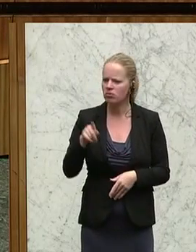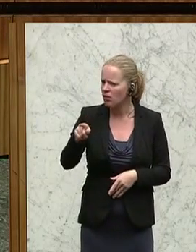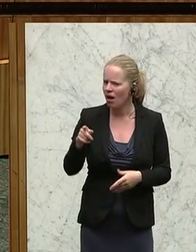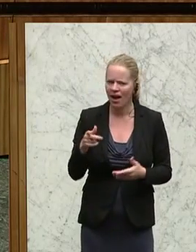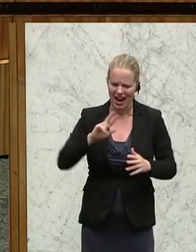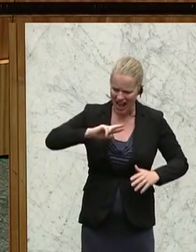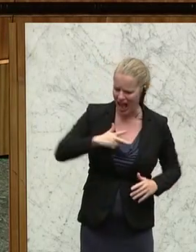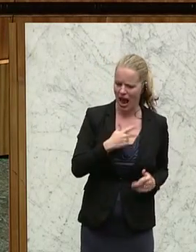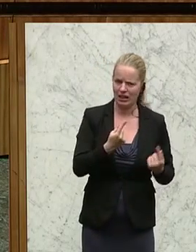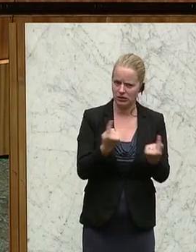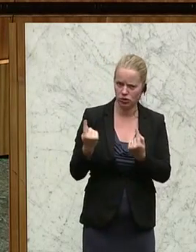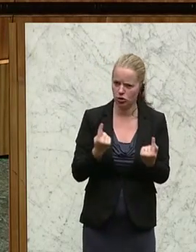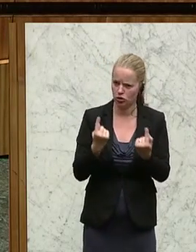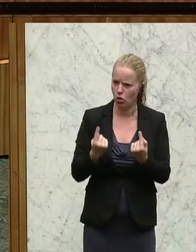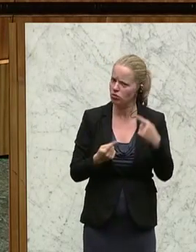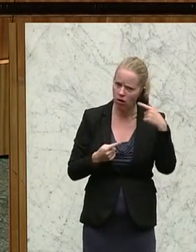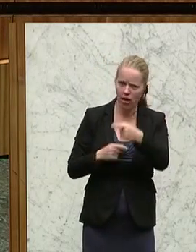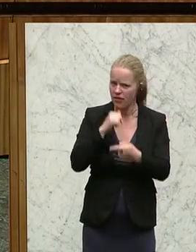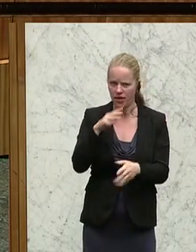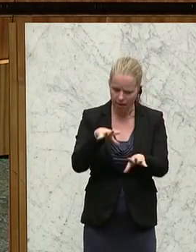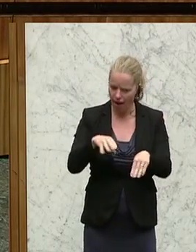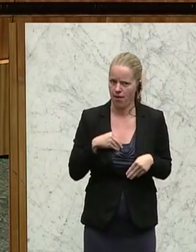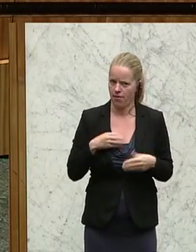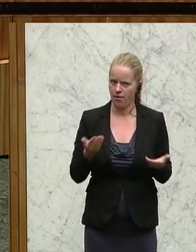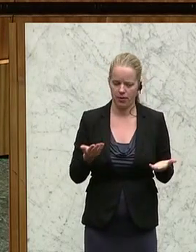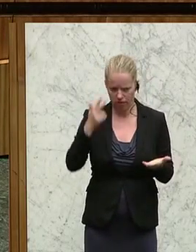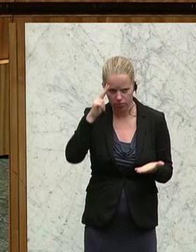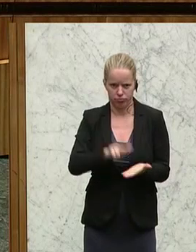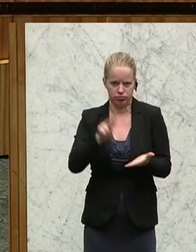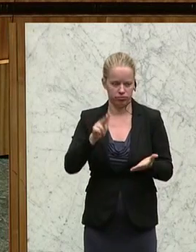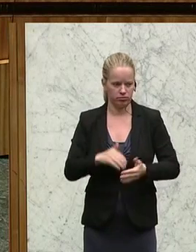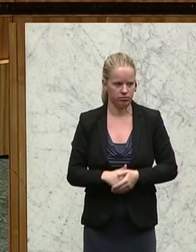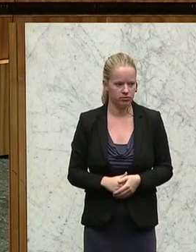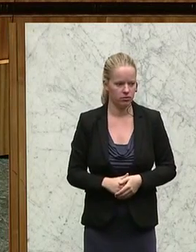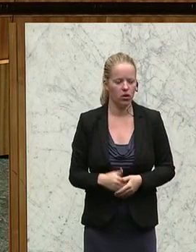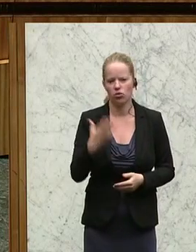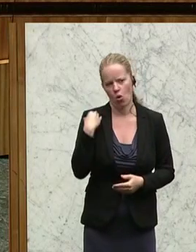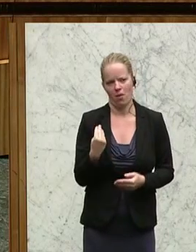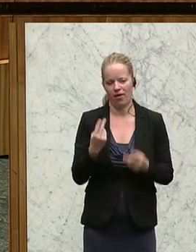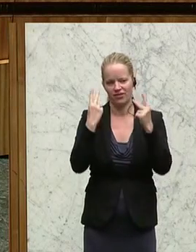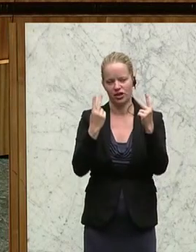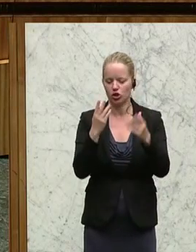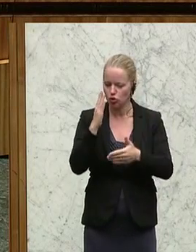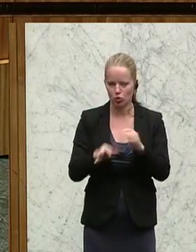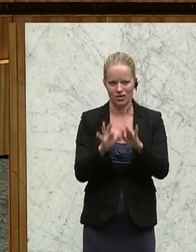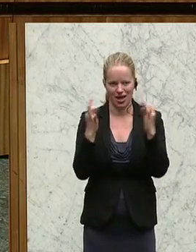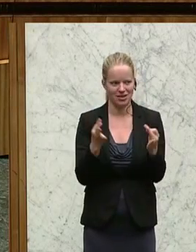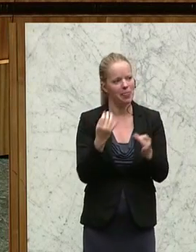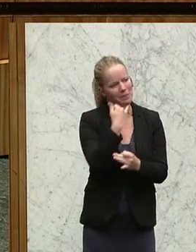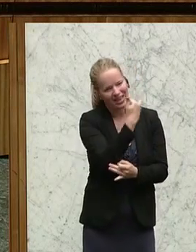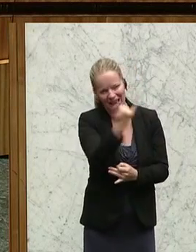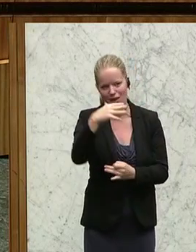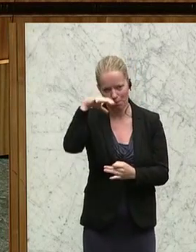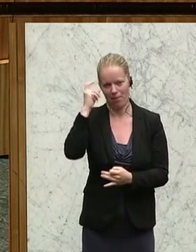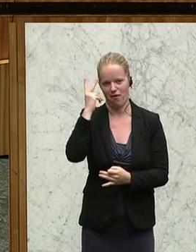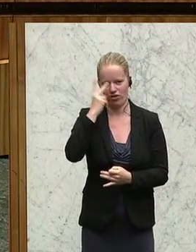nicht, nicht zu Kenntnis. So, ganz wichtig noch einmal, Schlusssatz, damit es jeder versteht, das ist mir